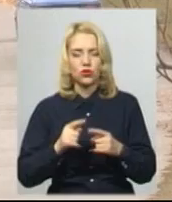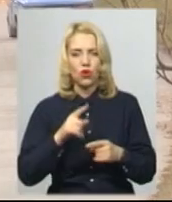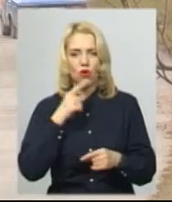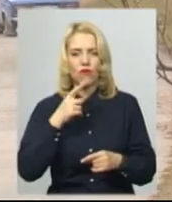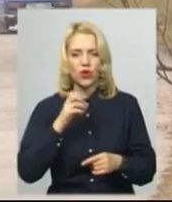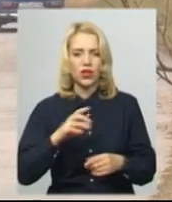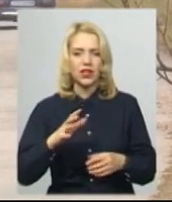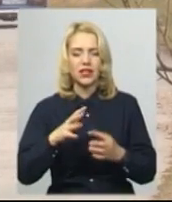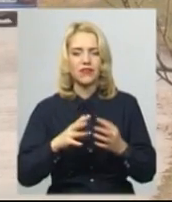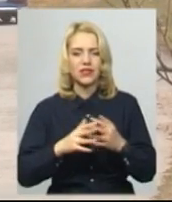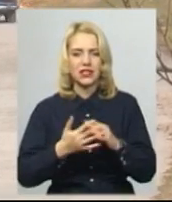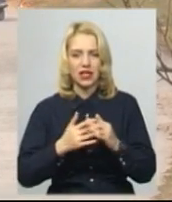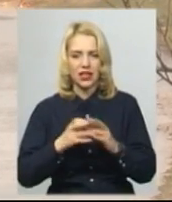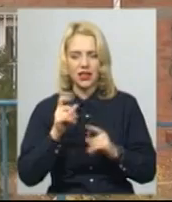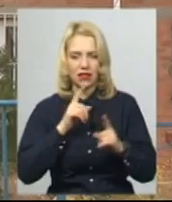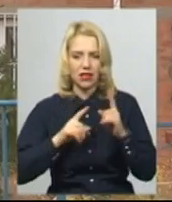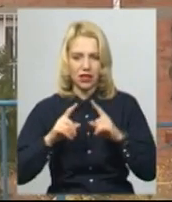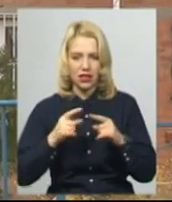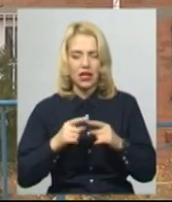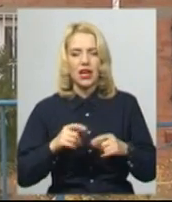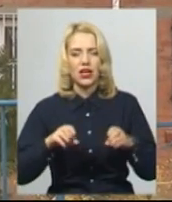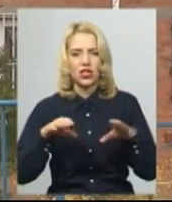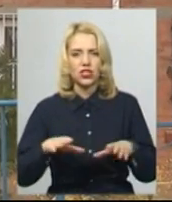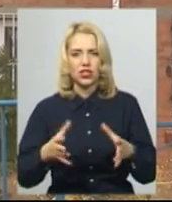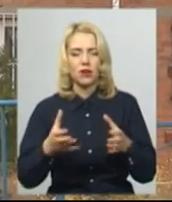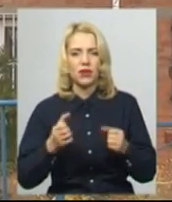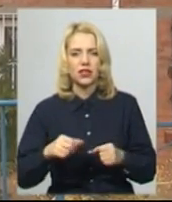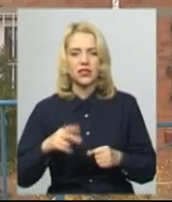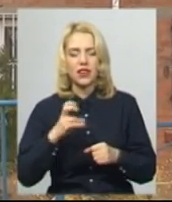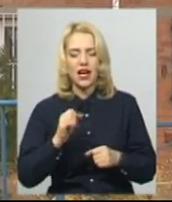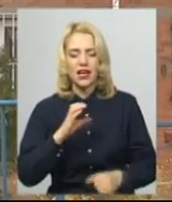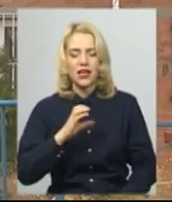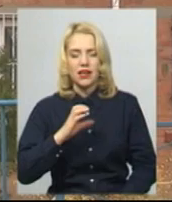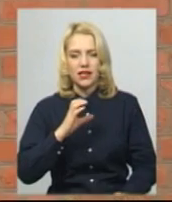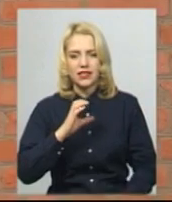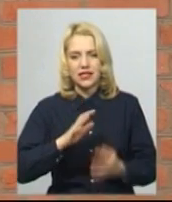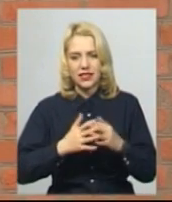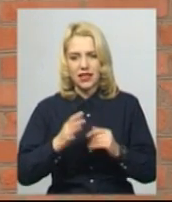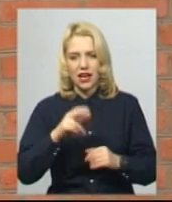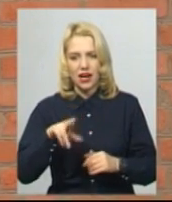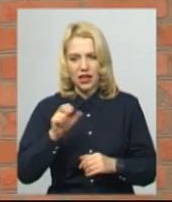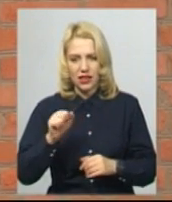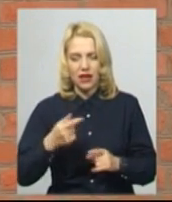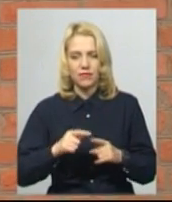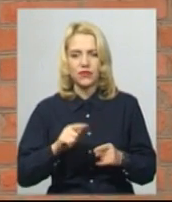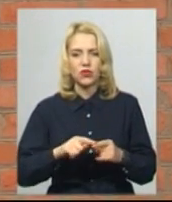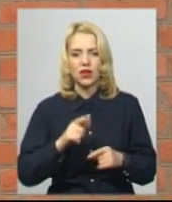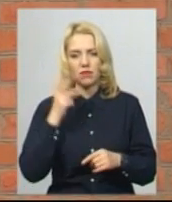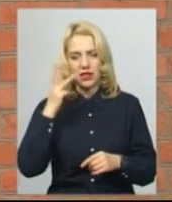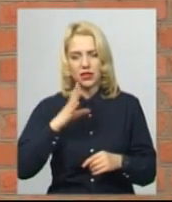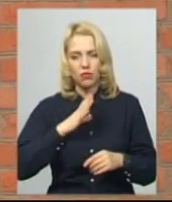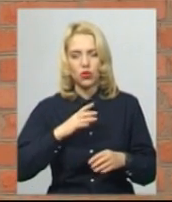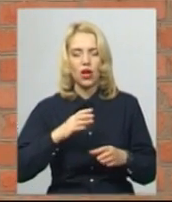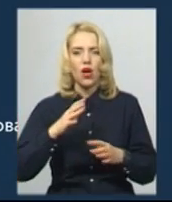сільський голова Олександр Ланкевич. Додає, рішення прийняли на сесії сільської ради 27 червня цього року. Хмельницькому протягом вересня-жовтня прийшли